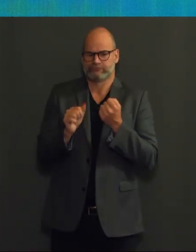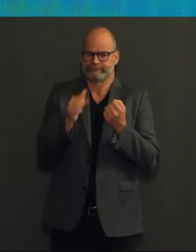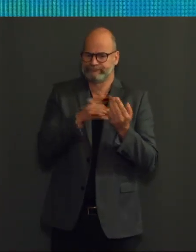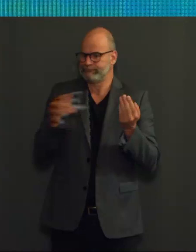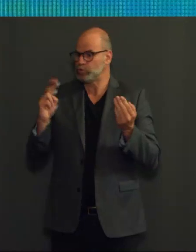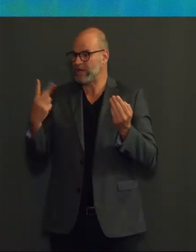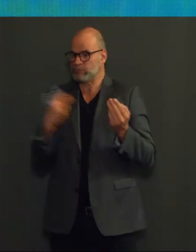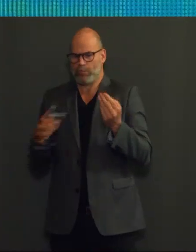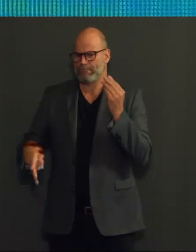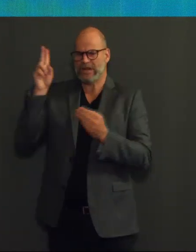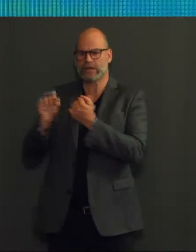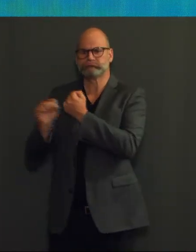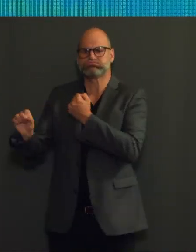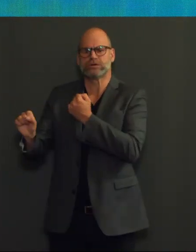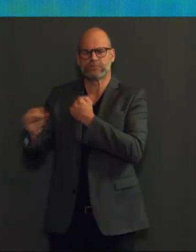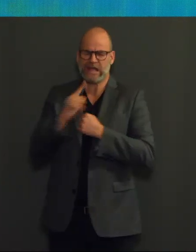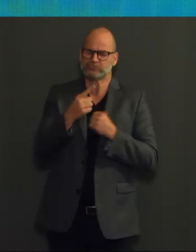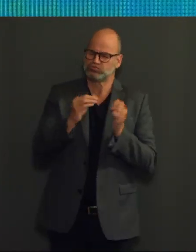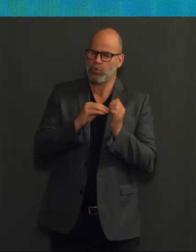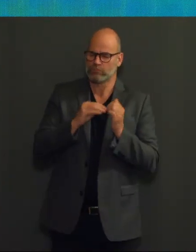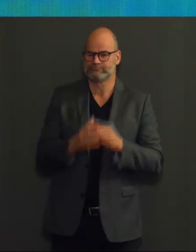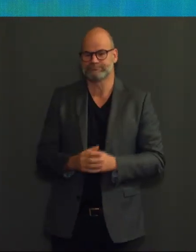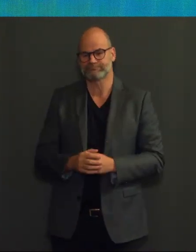variant was de bescherming minder na één dosis.